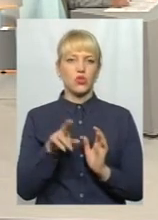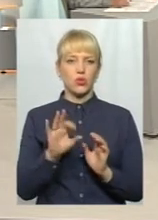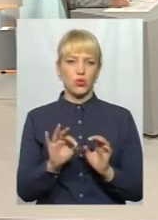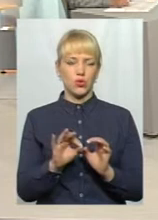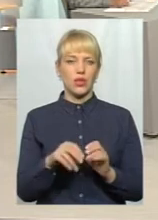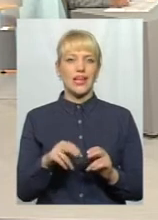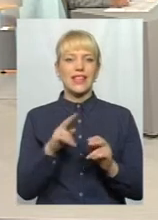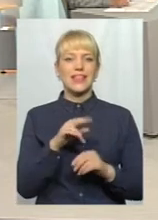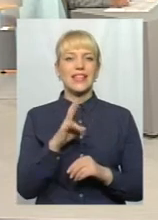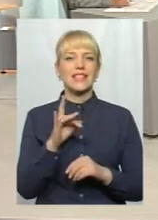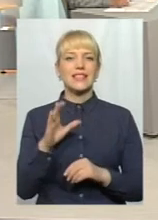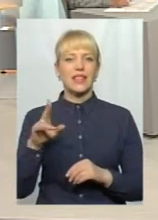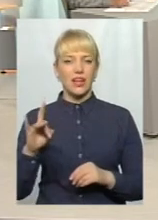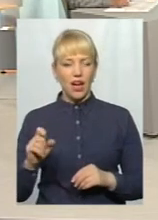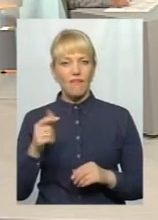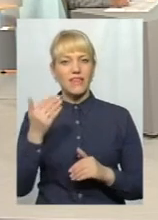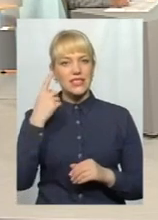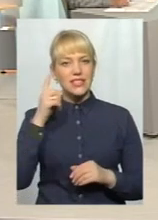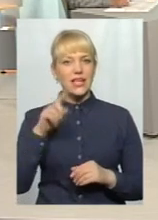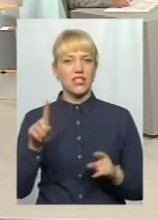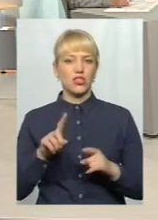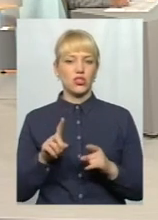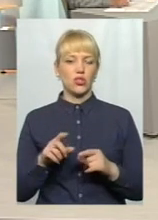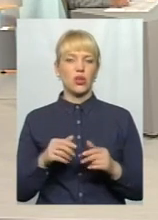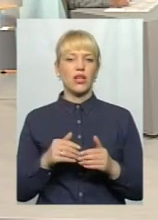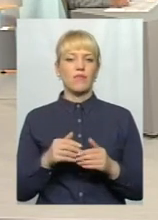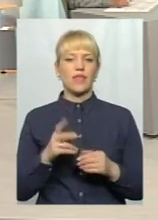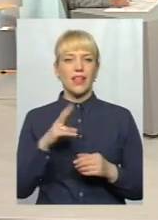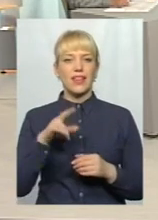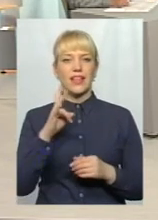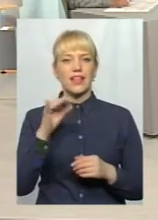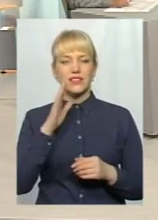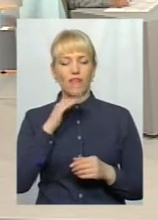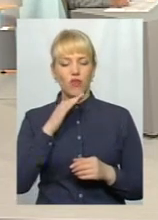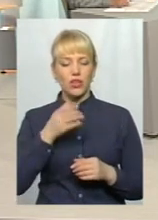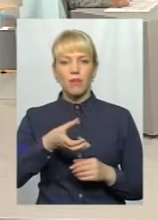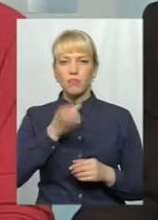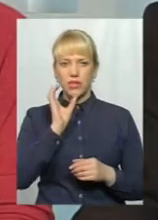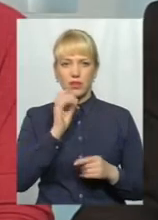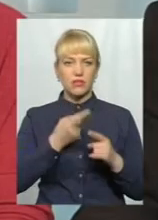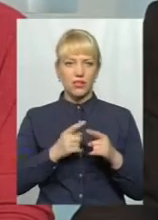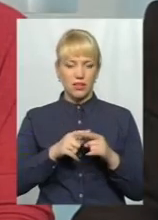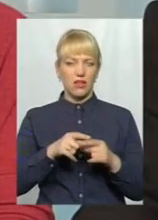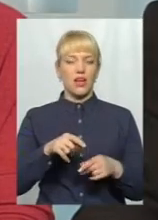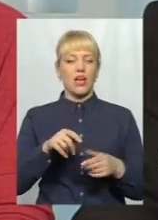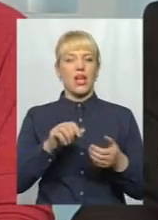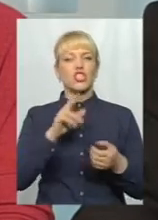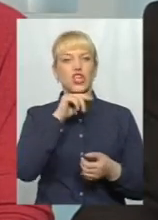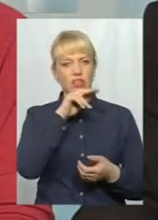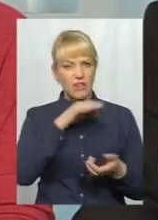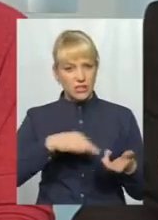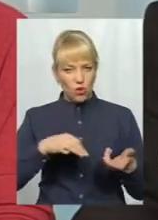Дністра. Адже ви знаєте про те, що від Дністра на сьогоднішній день воду з Дністра і Чернівецька область, це місто Кам'яне